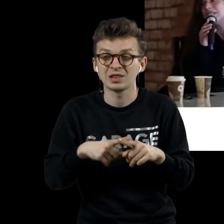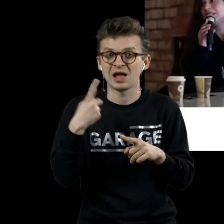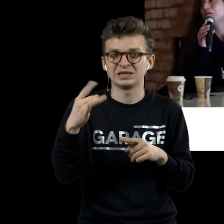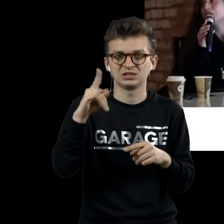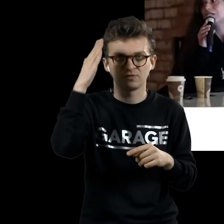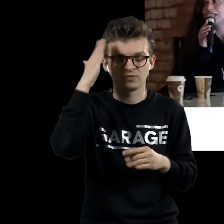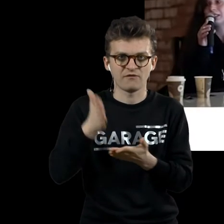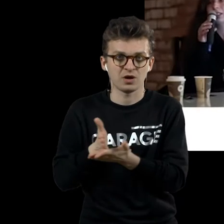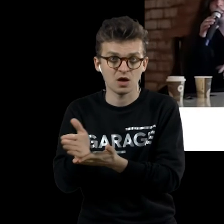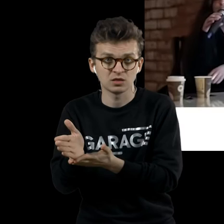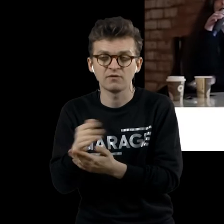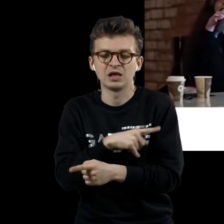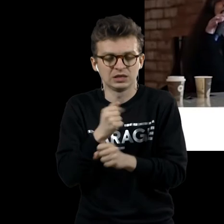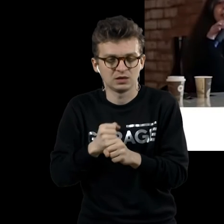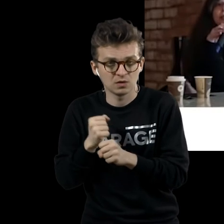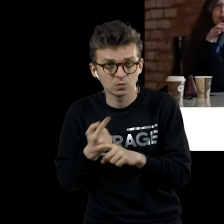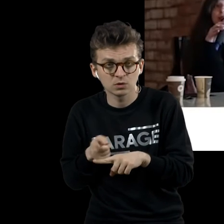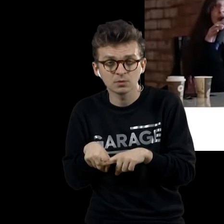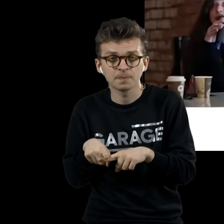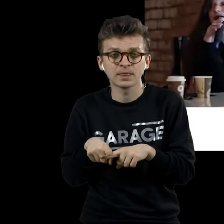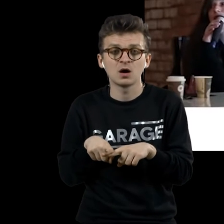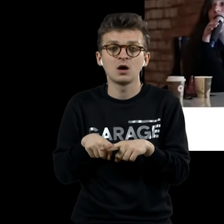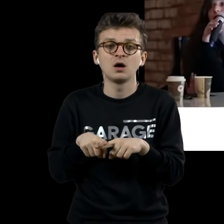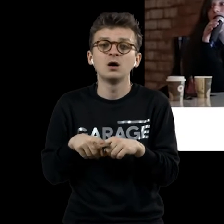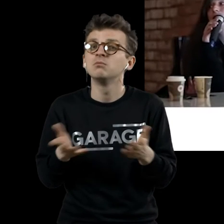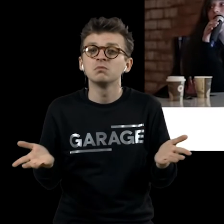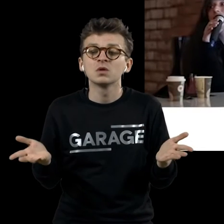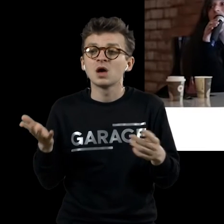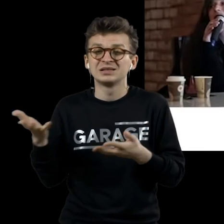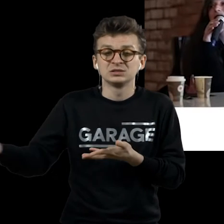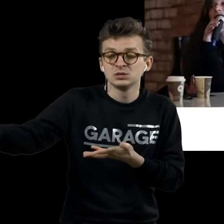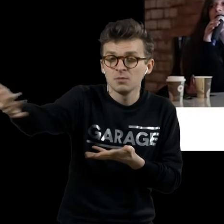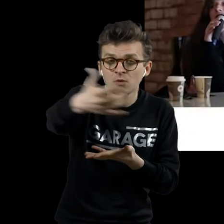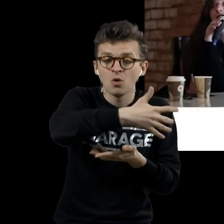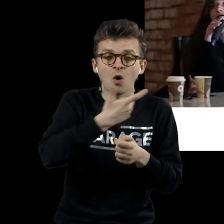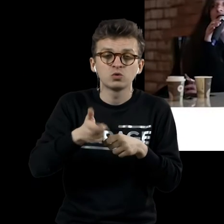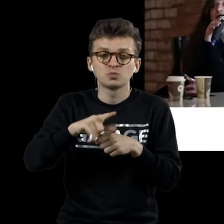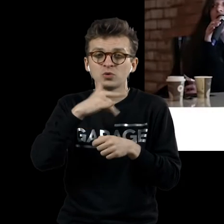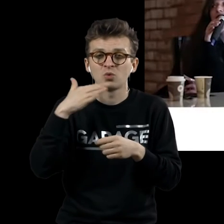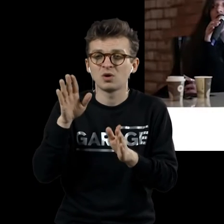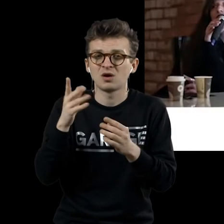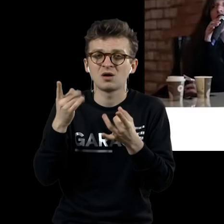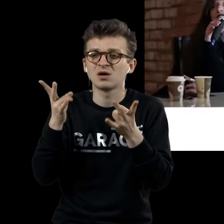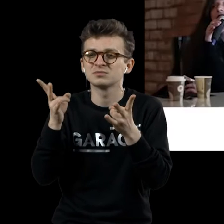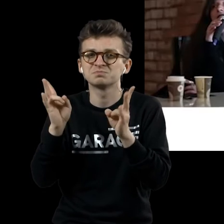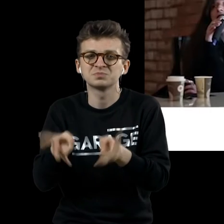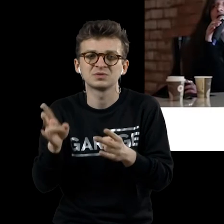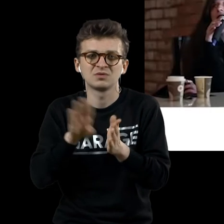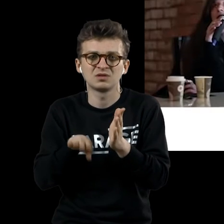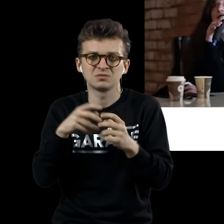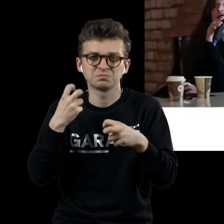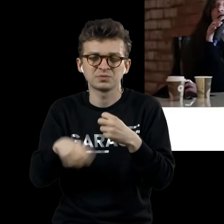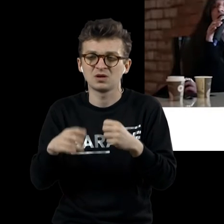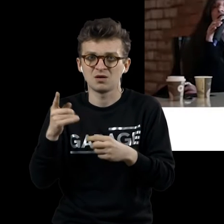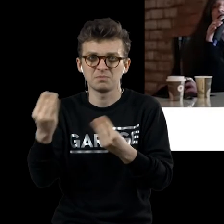предлагает и не осуществляет, это собрать очень много хрупких предметов, поставить их друг на друга, и